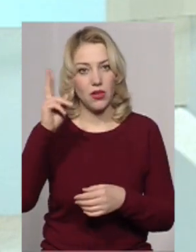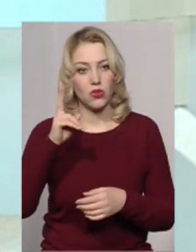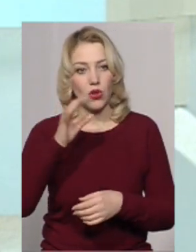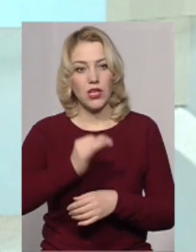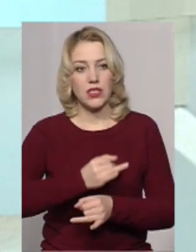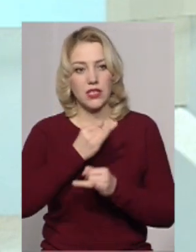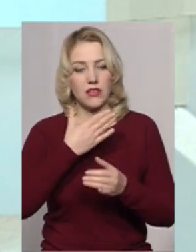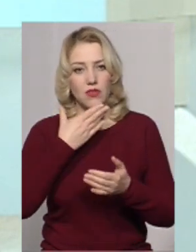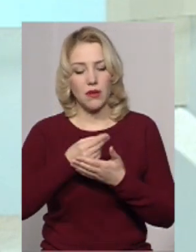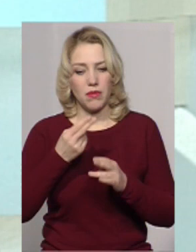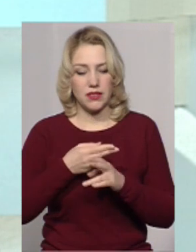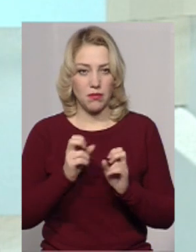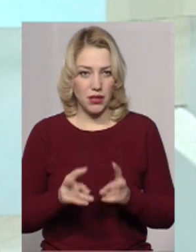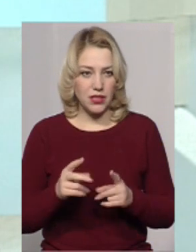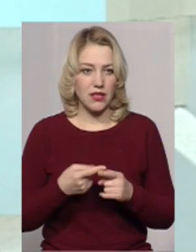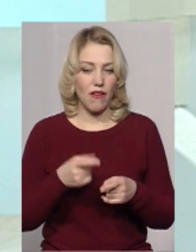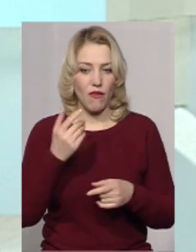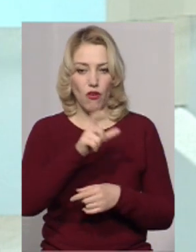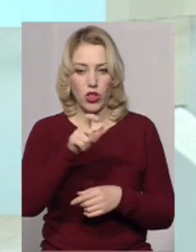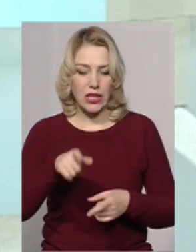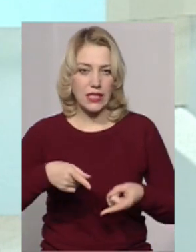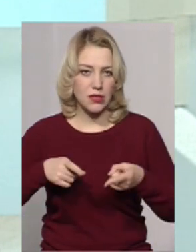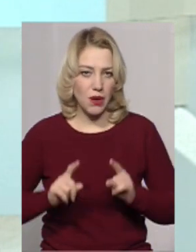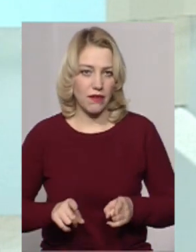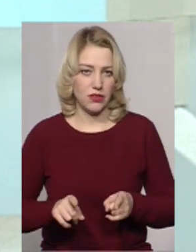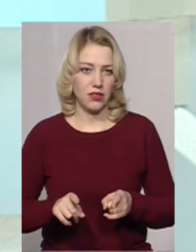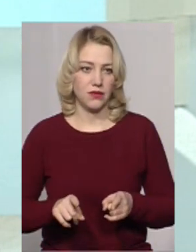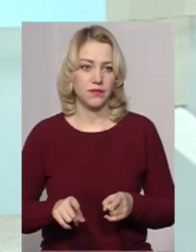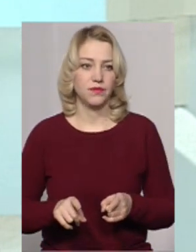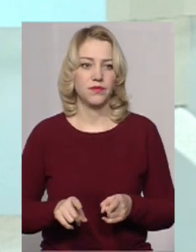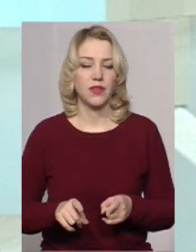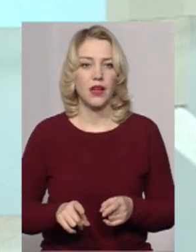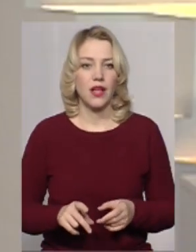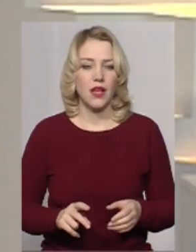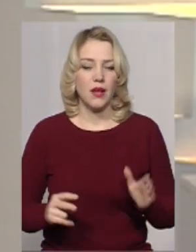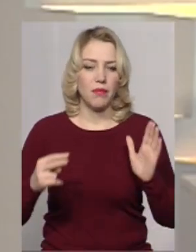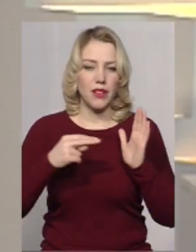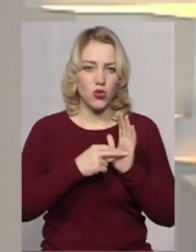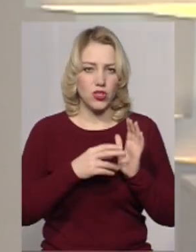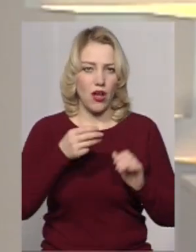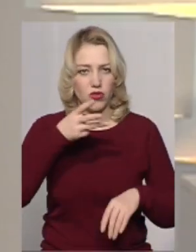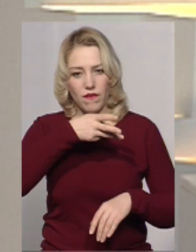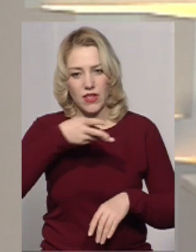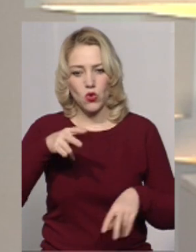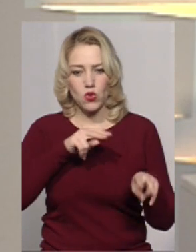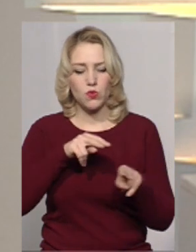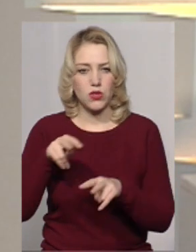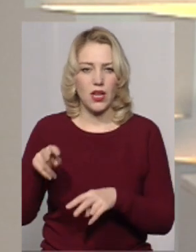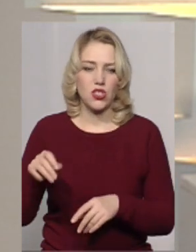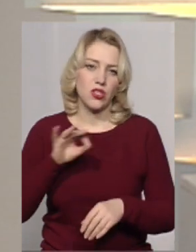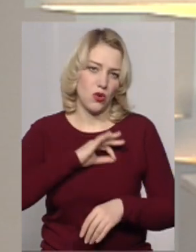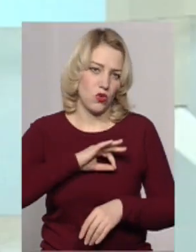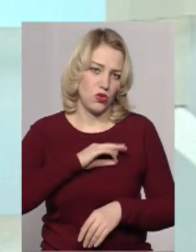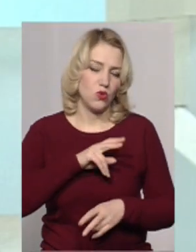зацікавлені в своїй безпеці, вони насправді підключаються до відеоспостереження та користуються